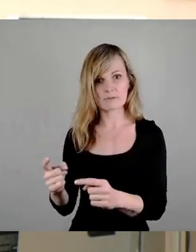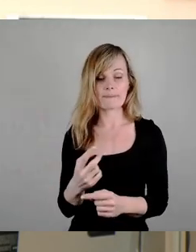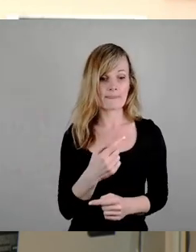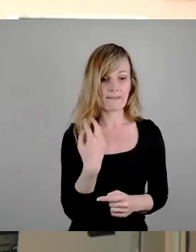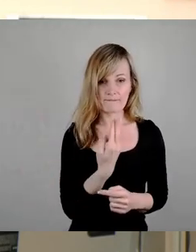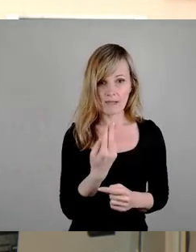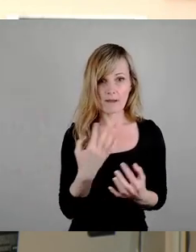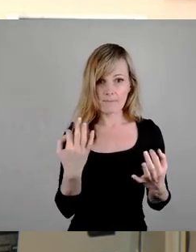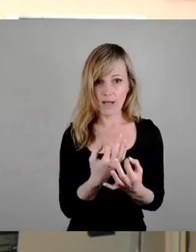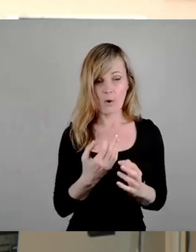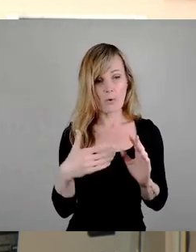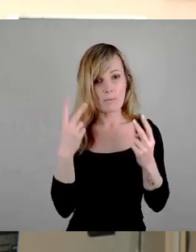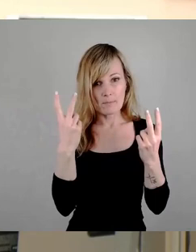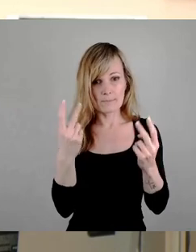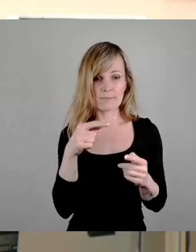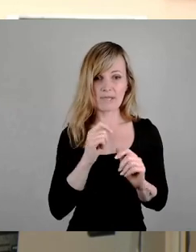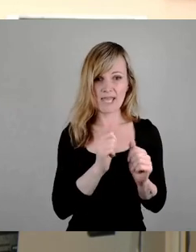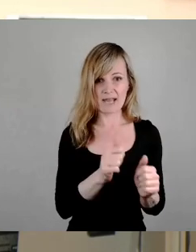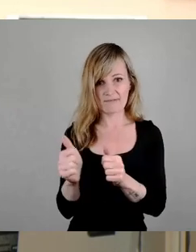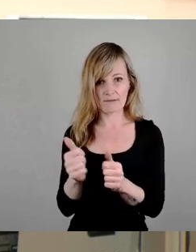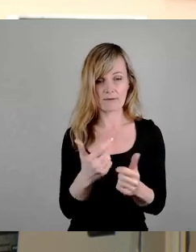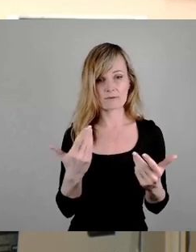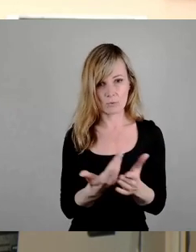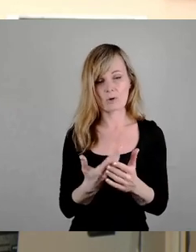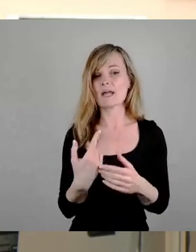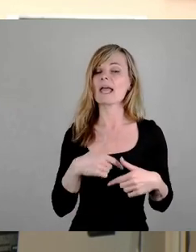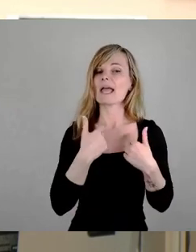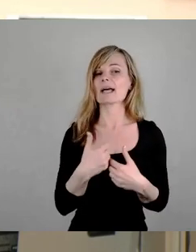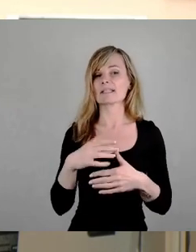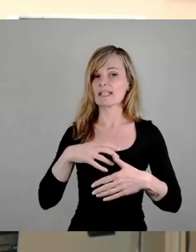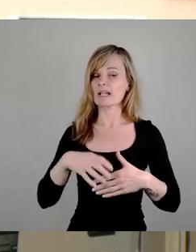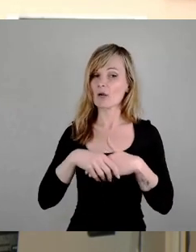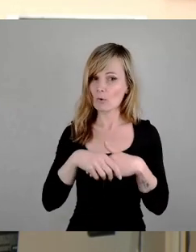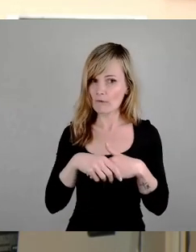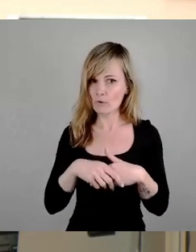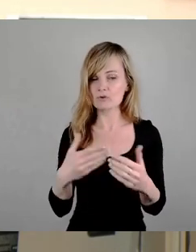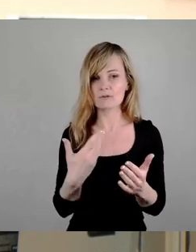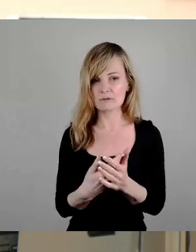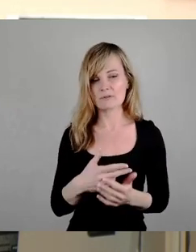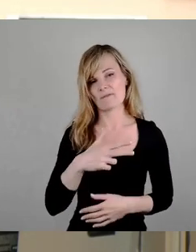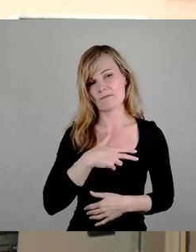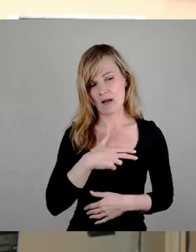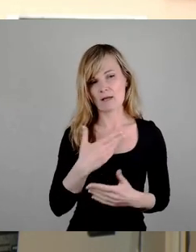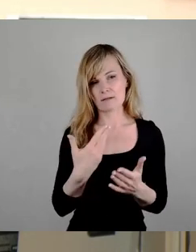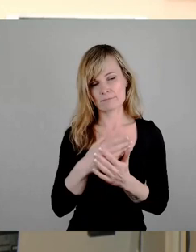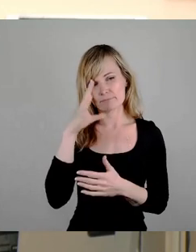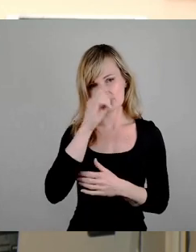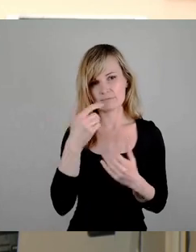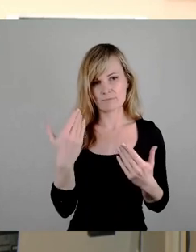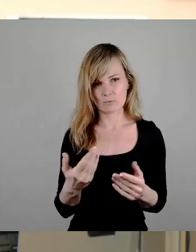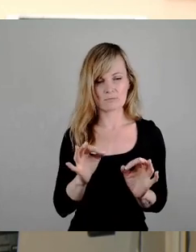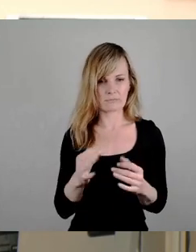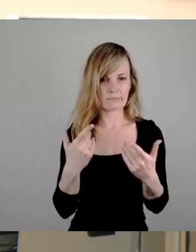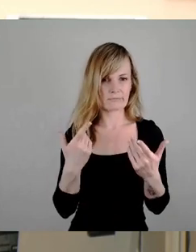dringend benötigen. Herzlichen Glückwunsch zu dieser wahrlich bahnbrechenden Erkenntnis. Nur